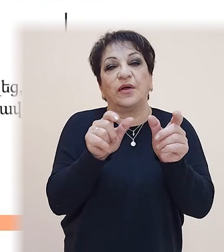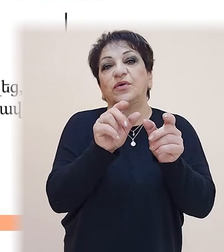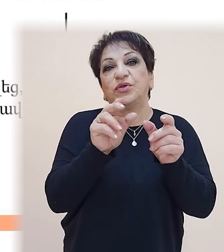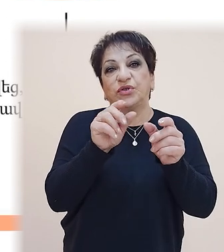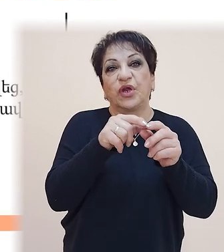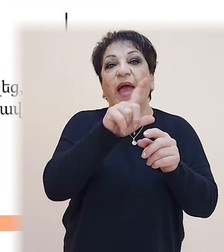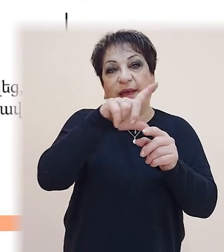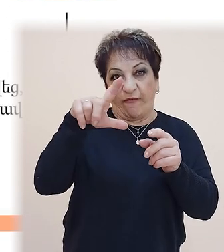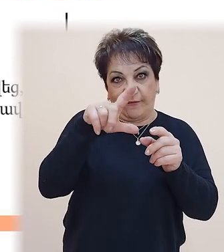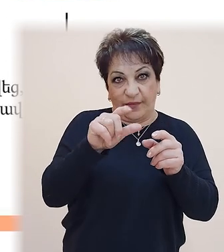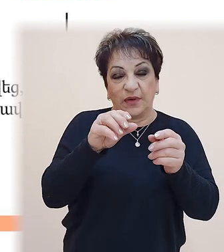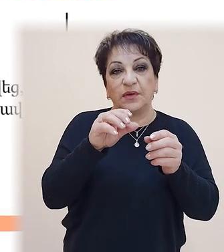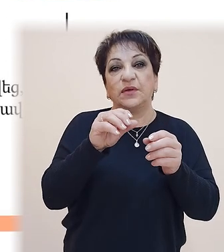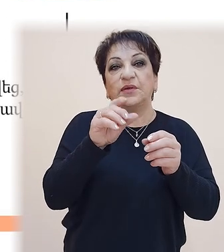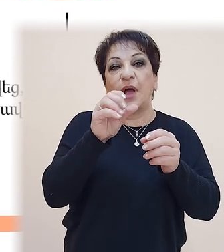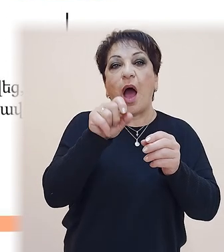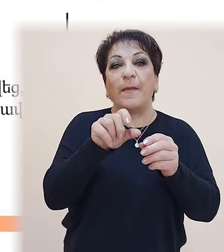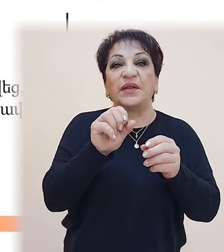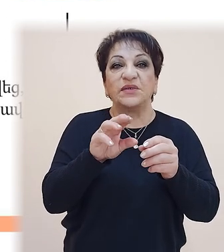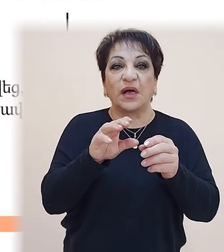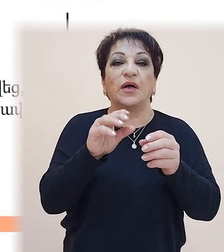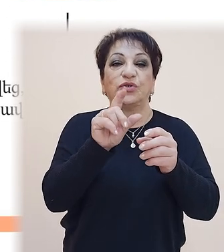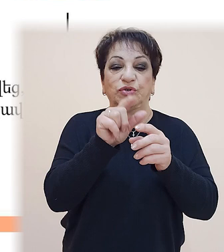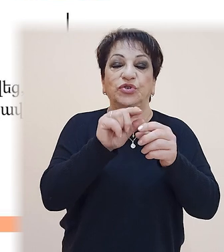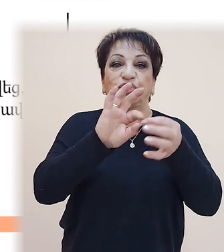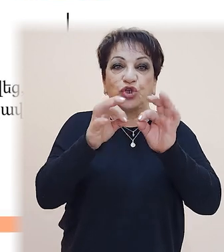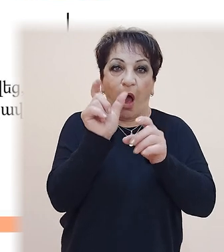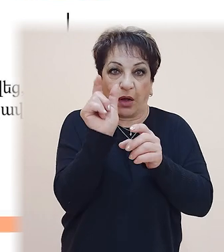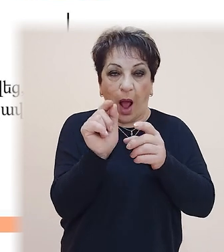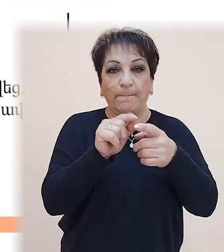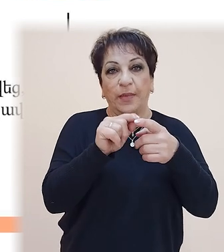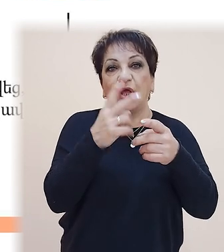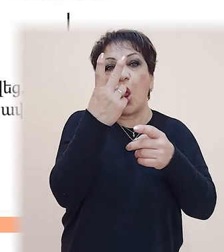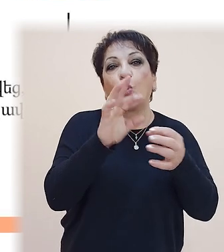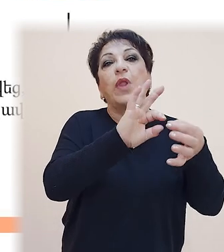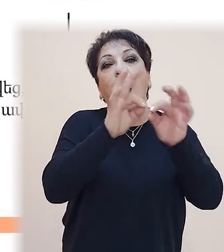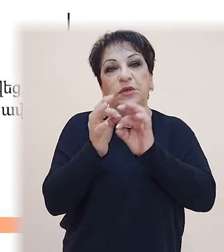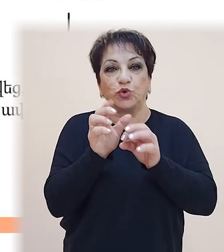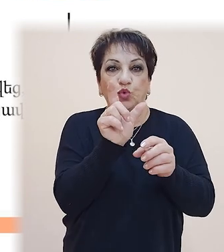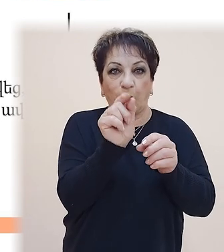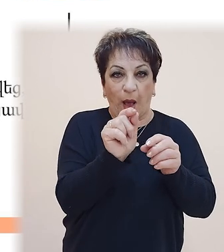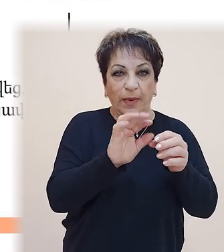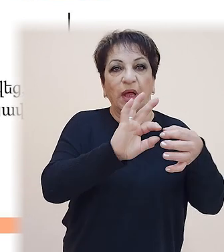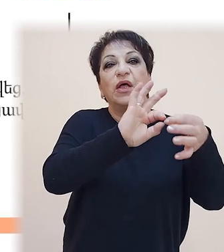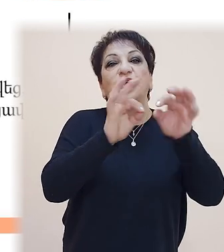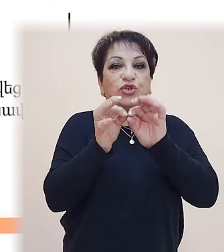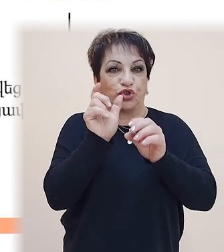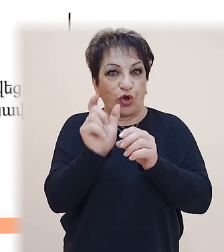կապվը եվը, եվ համադասական շախկապն է, որ է երկու նախադայություններ իրար կապել է։ Եվ եկրոր դեպքում